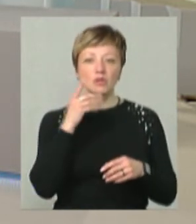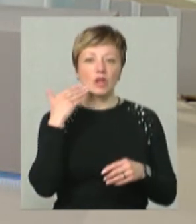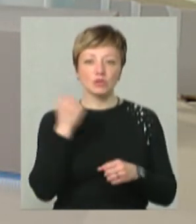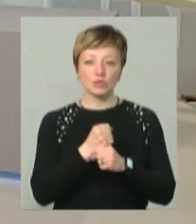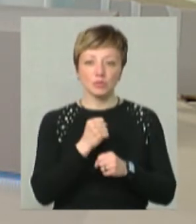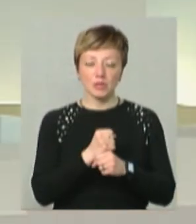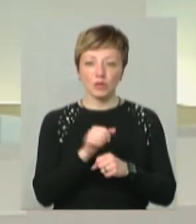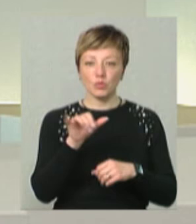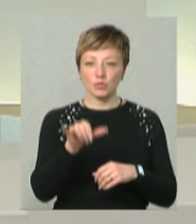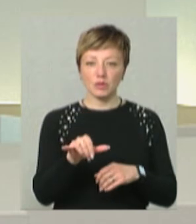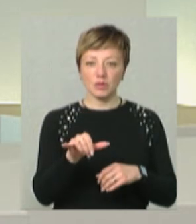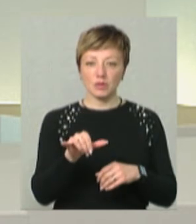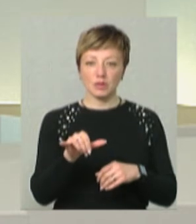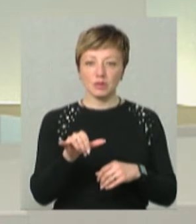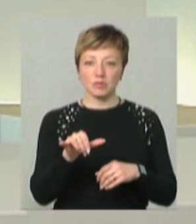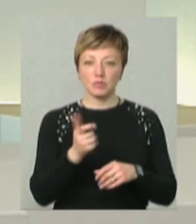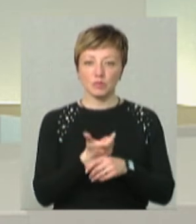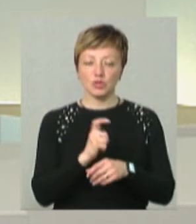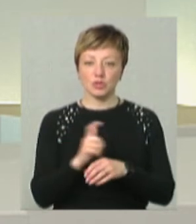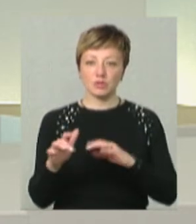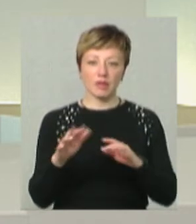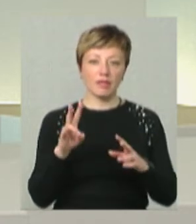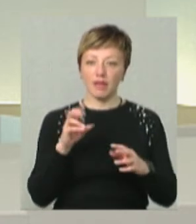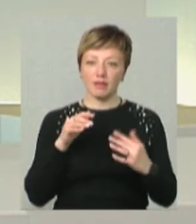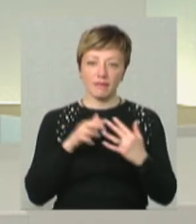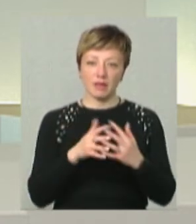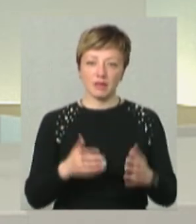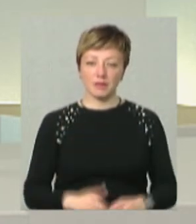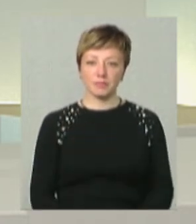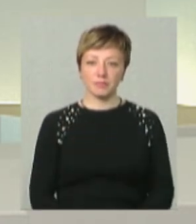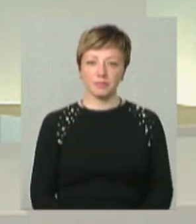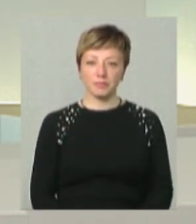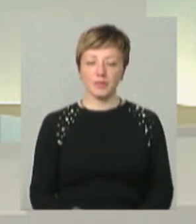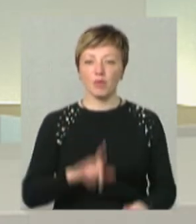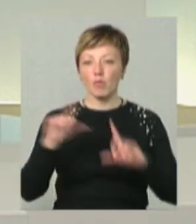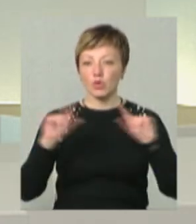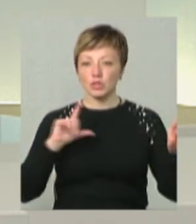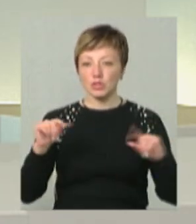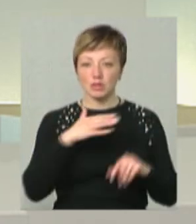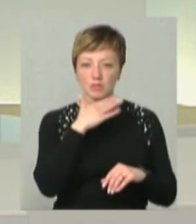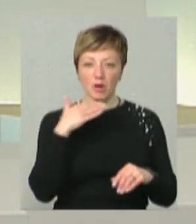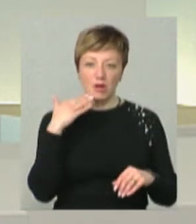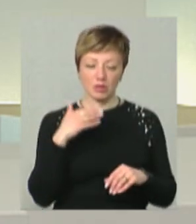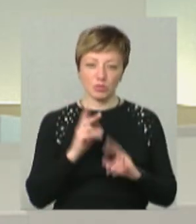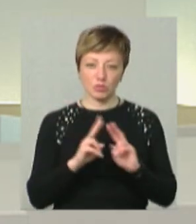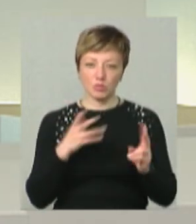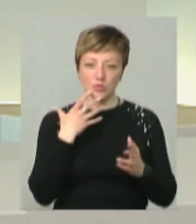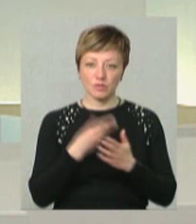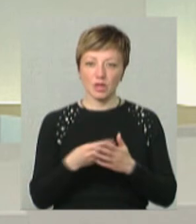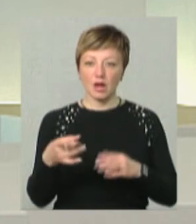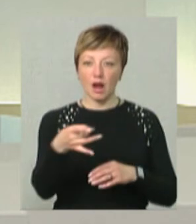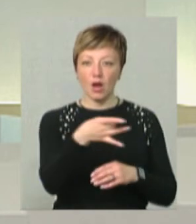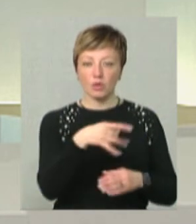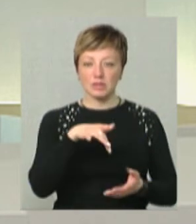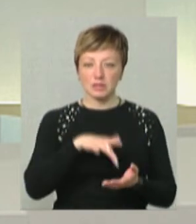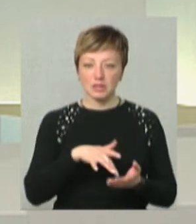зробити, тому що вони не на війні. Але проз'їжджалися всі багато по своїх районних